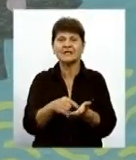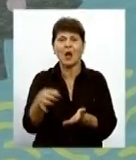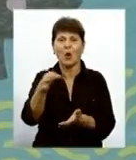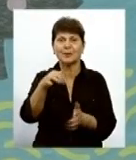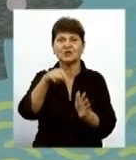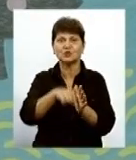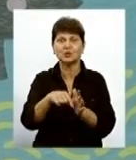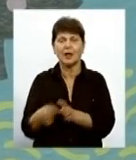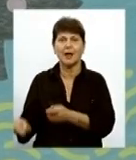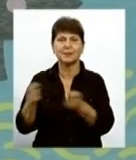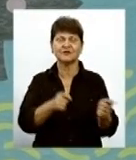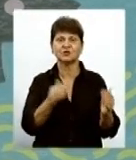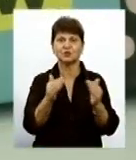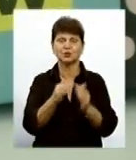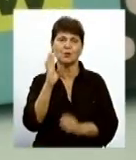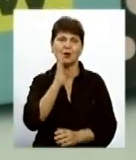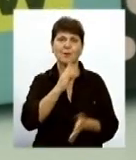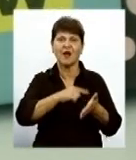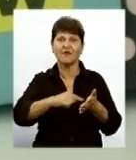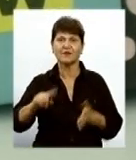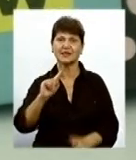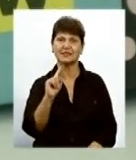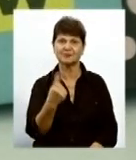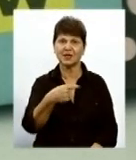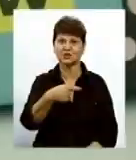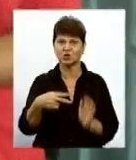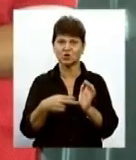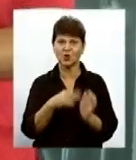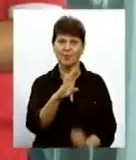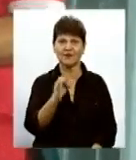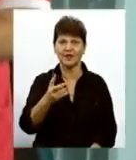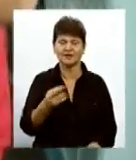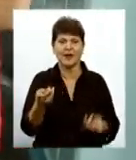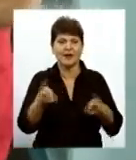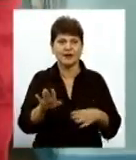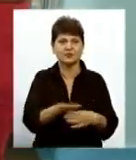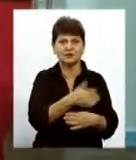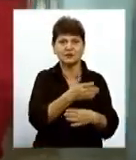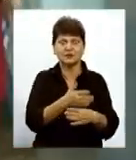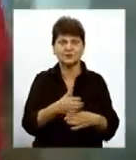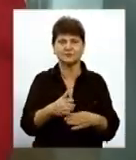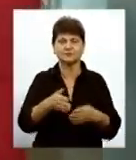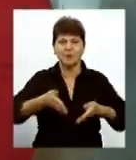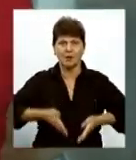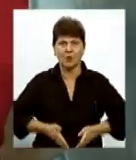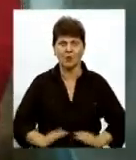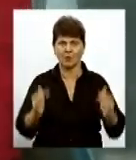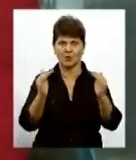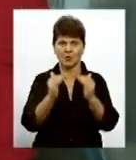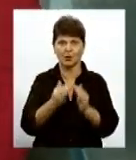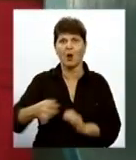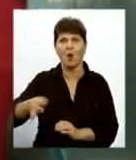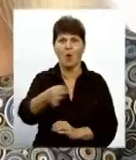Їх привезуть додому мамам, котрі виписались з 1 по 7 вересня Решту розподілять між найбільшими пологовими будинками